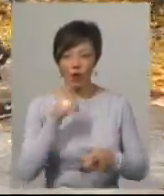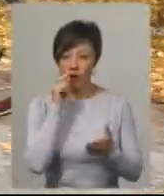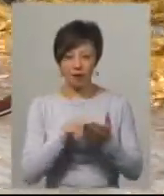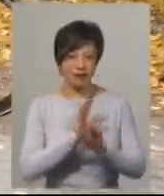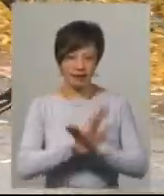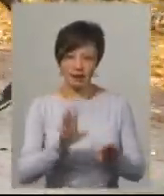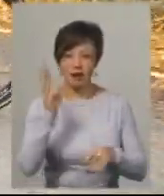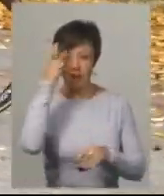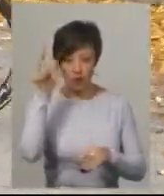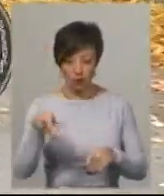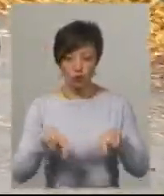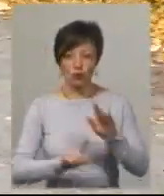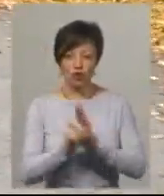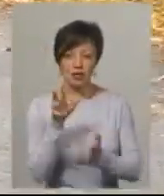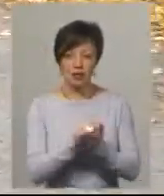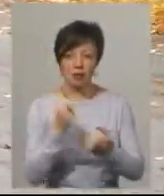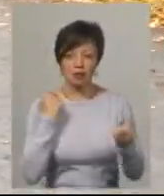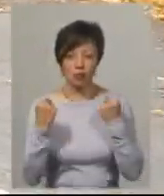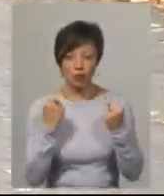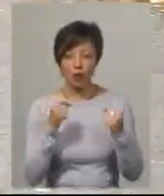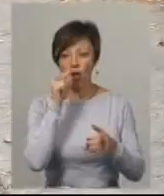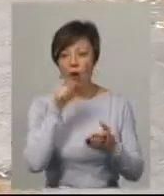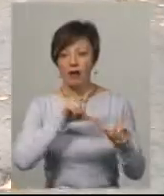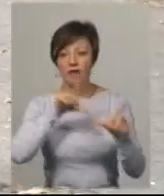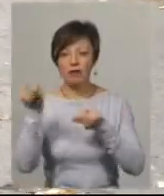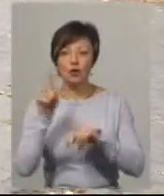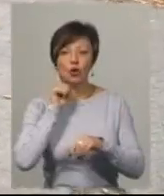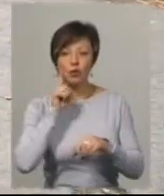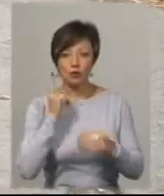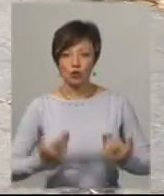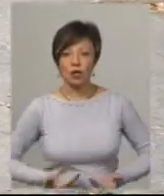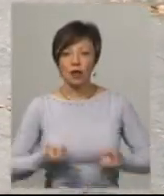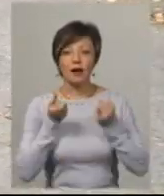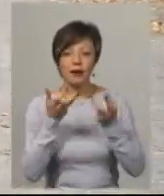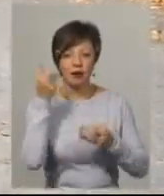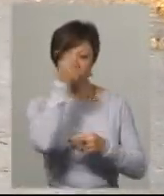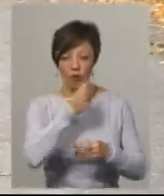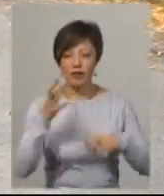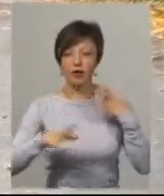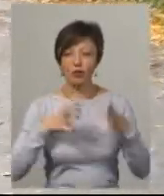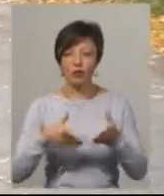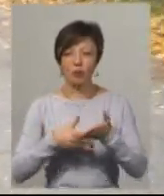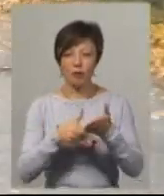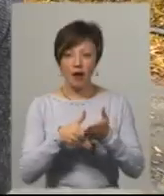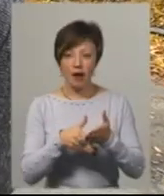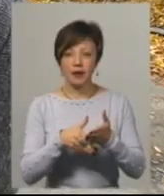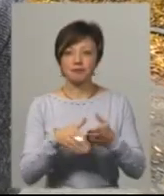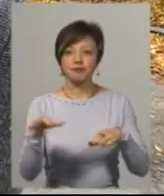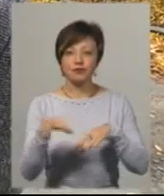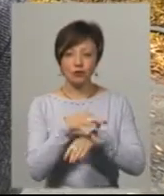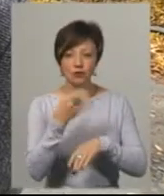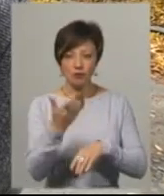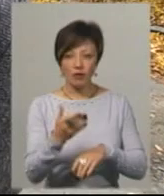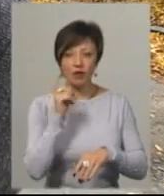Каже, вона хмельничанка, тут почала займатися спортом, а в Луганськ виїхала в юності, де й прожила кілька років. Тренуватися Ганні допомагає цивільний чоловік.